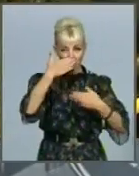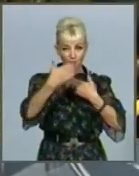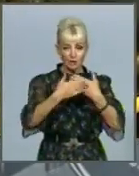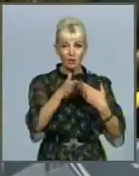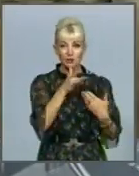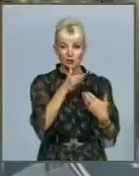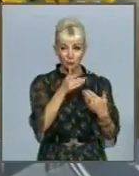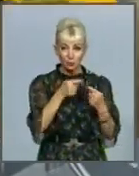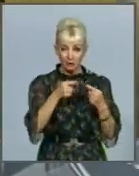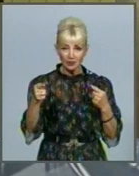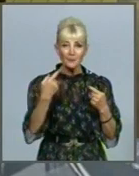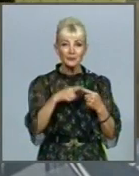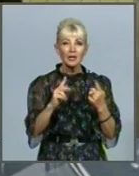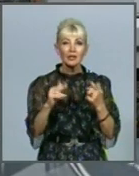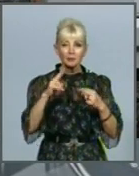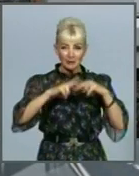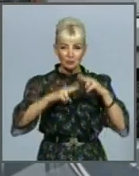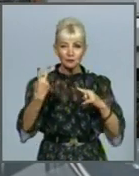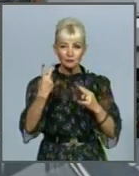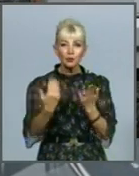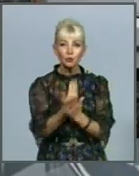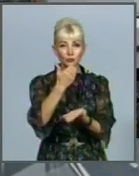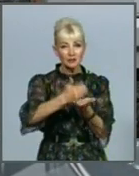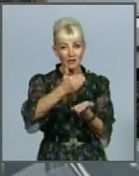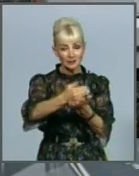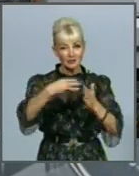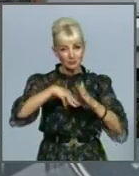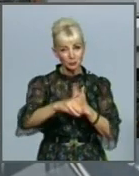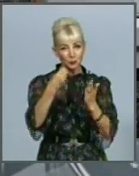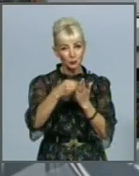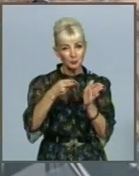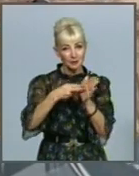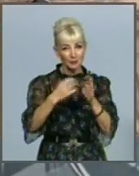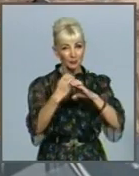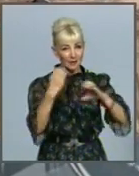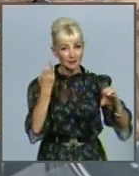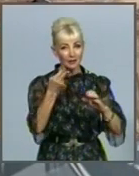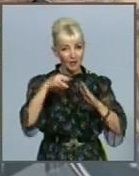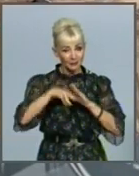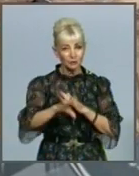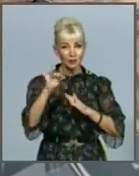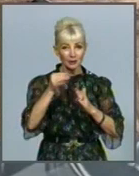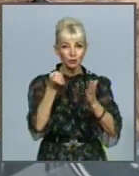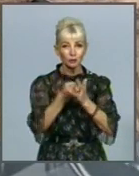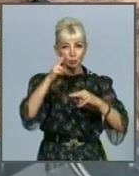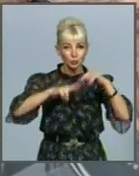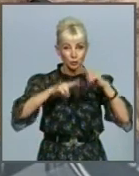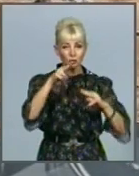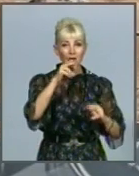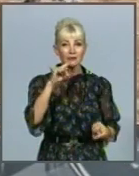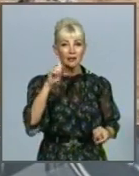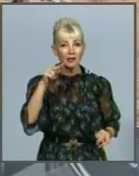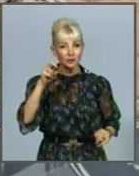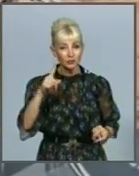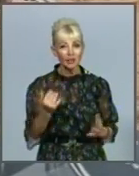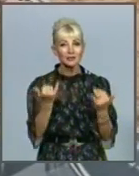планує звести дві нові станції метро, закупити новий рухомий склад для півземки і добудувати на Дергачівщині сучасний